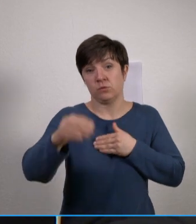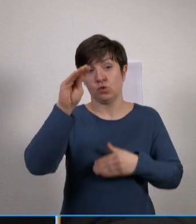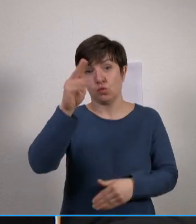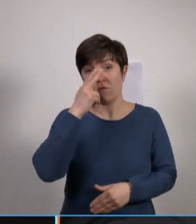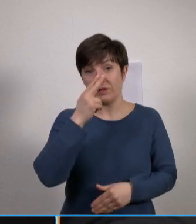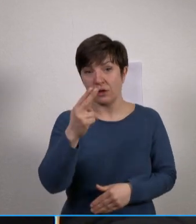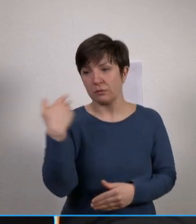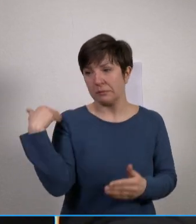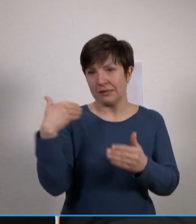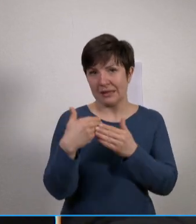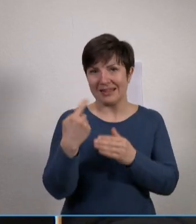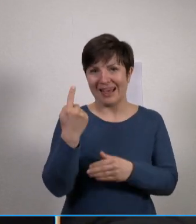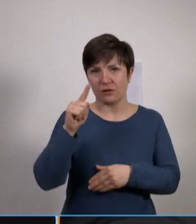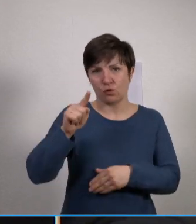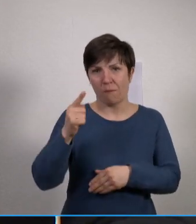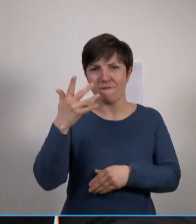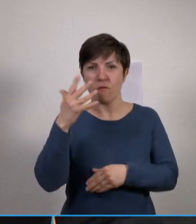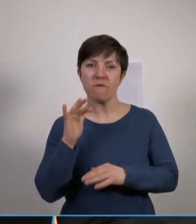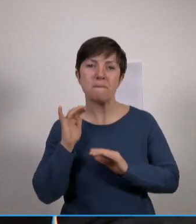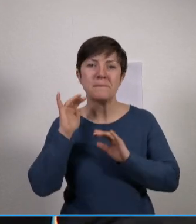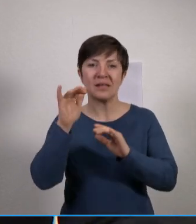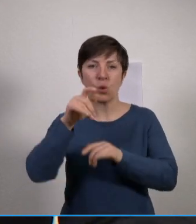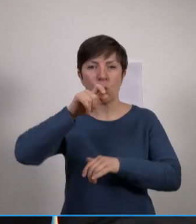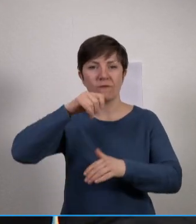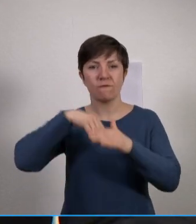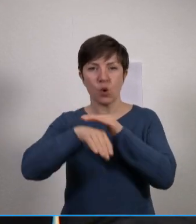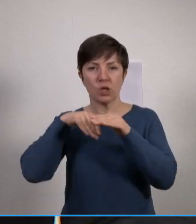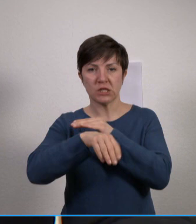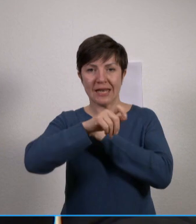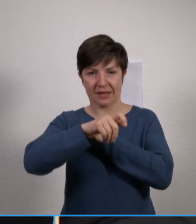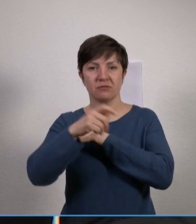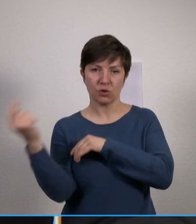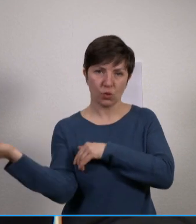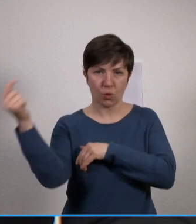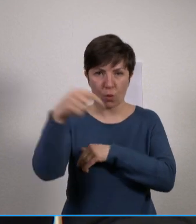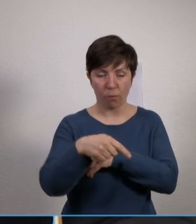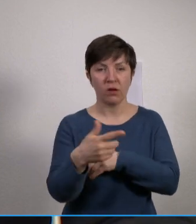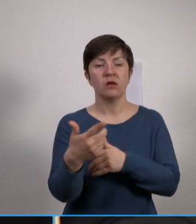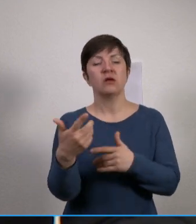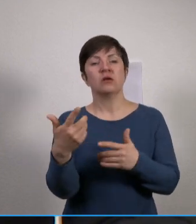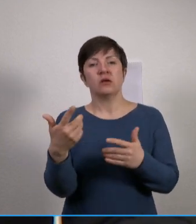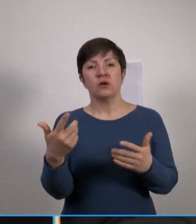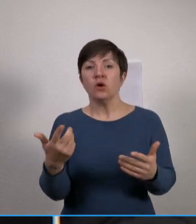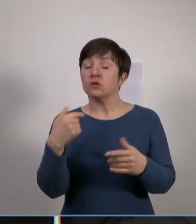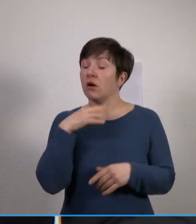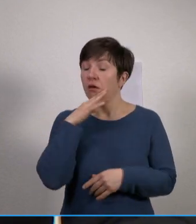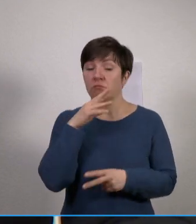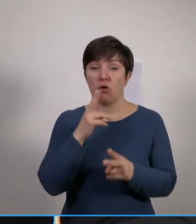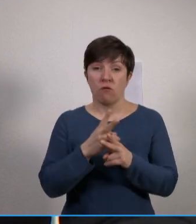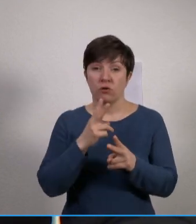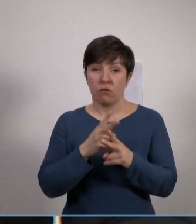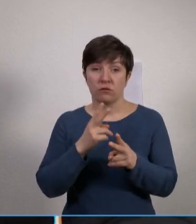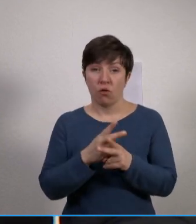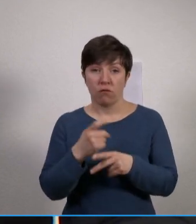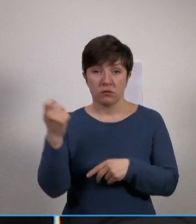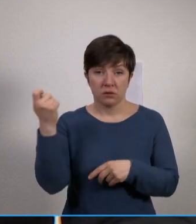aus der Ukraine geflohen. Viele von ihnen mit schweren Verletzungen sowie mit kriegs und fluchtbedingten Begleiterscheinungen. Es gibt auch